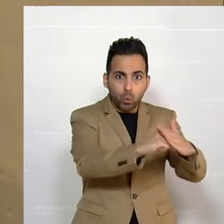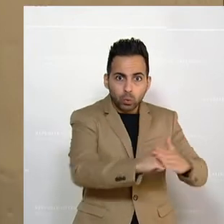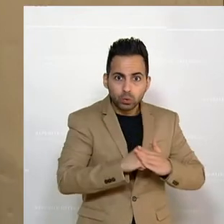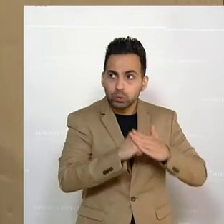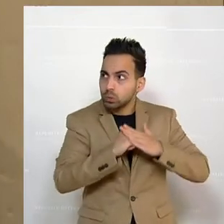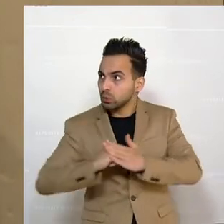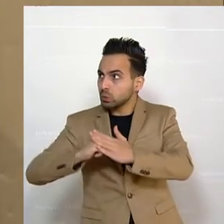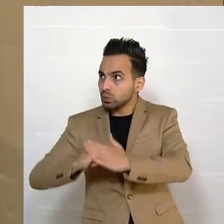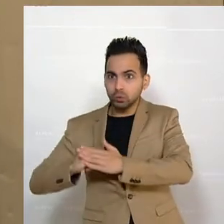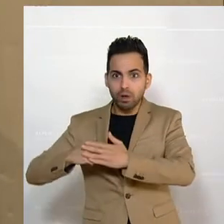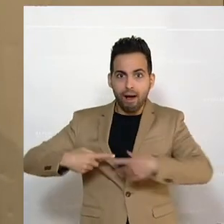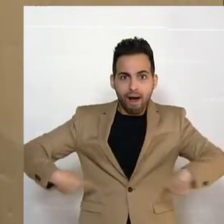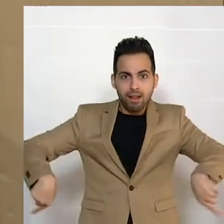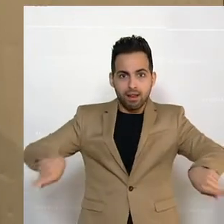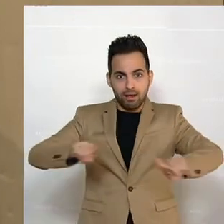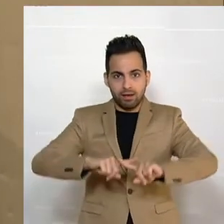Krise.